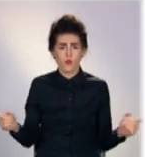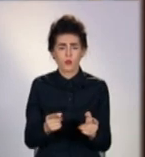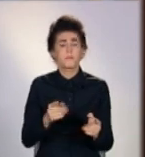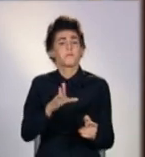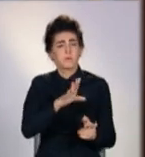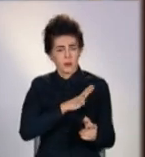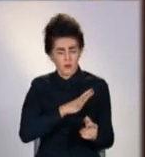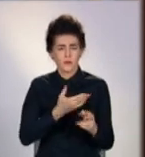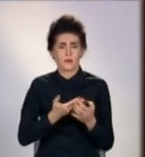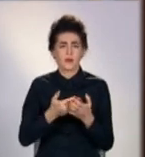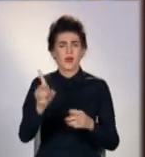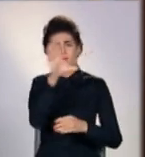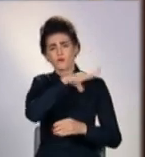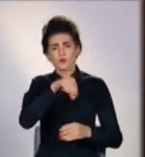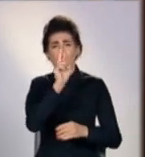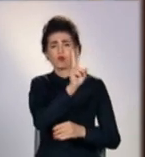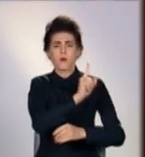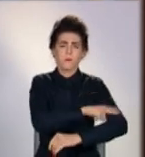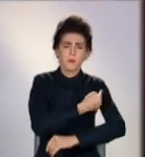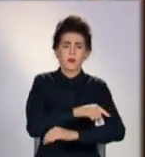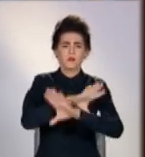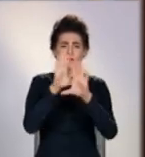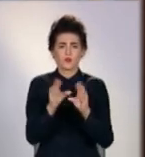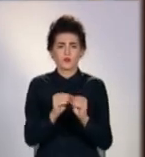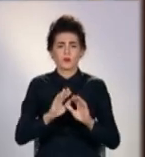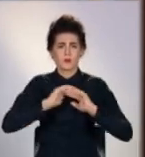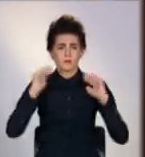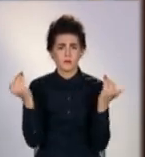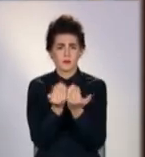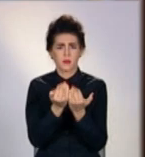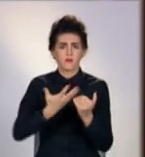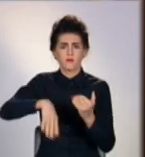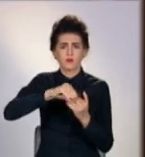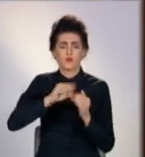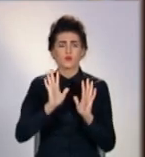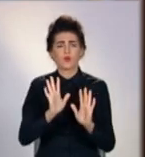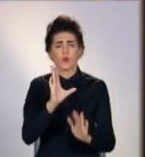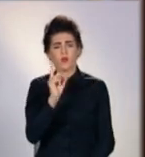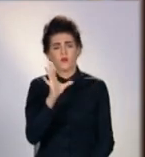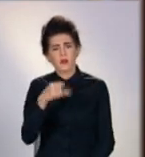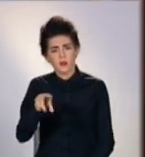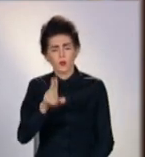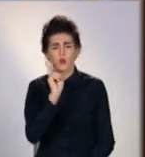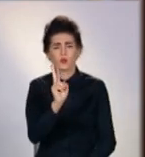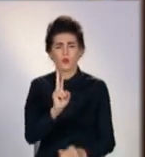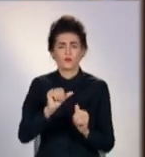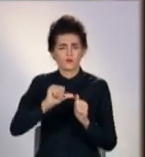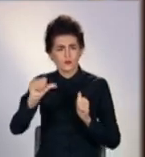були. Некоторі ліжчобні учріждження ушли полностью на обслуживання пацієнтів з ковідом. Некоторі частично